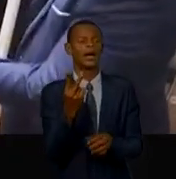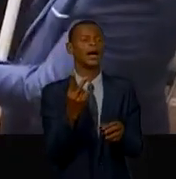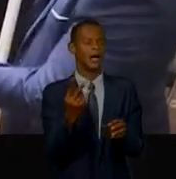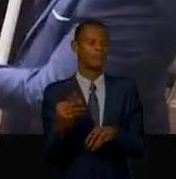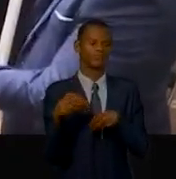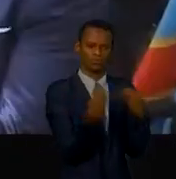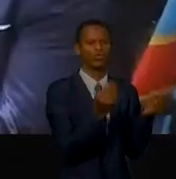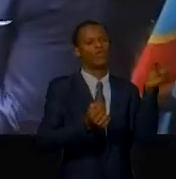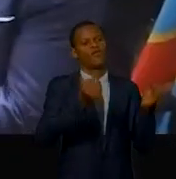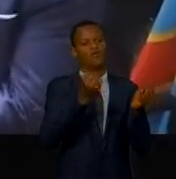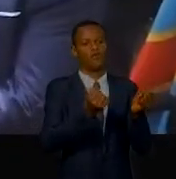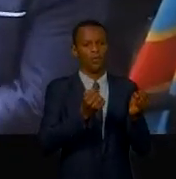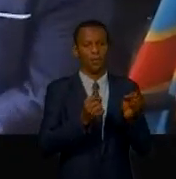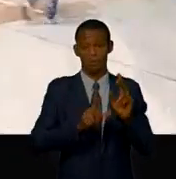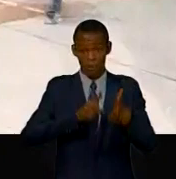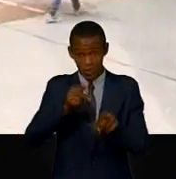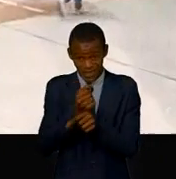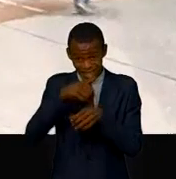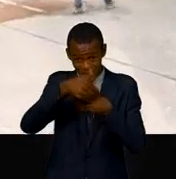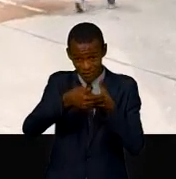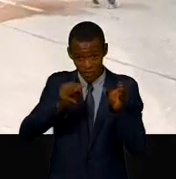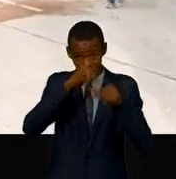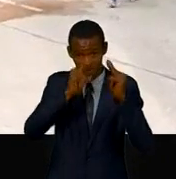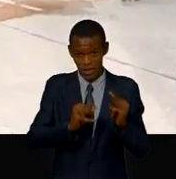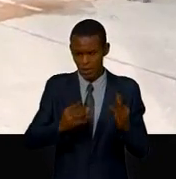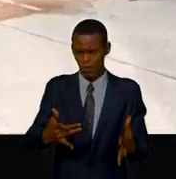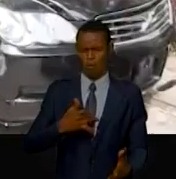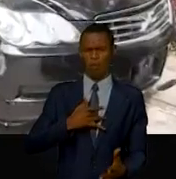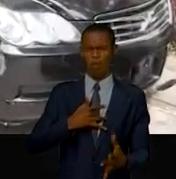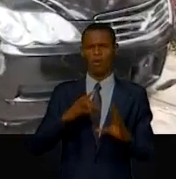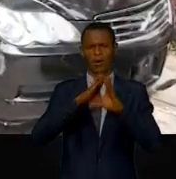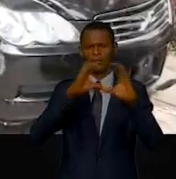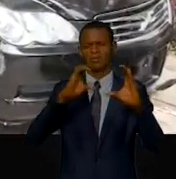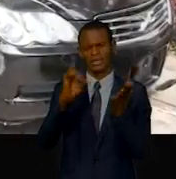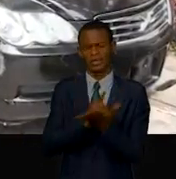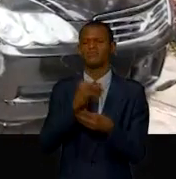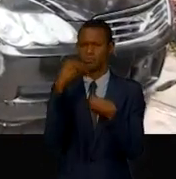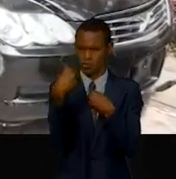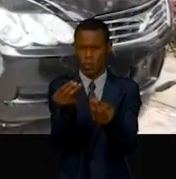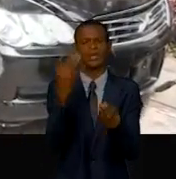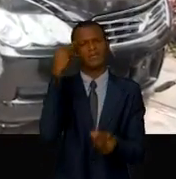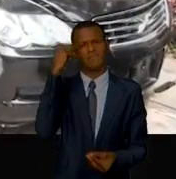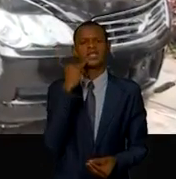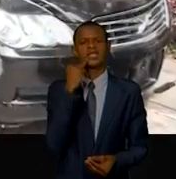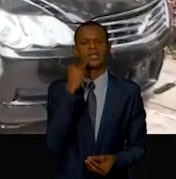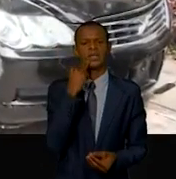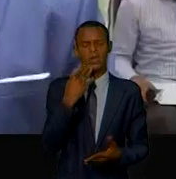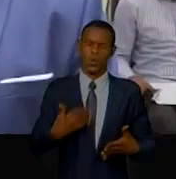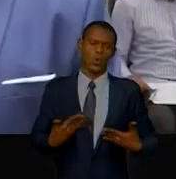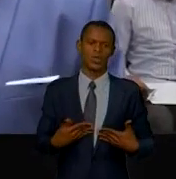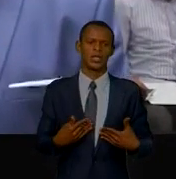ministre John Tomba pour s'être toujours distingué positivement à travers les actions concrètes. Avant toute chose,